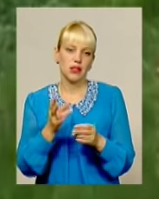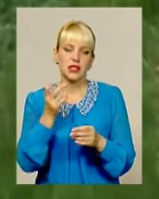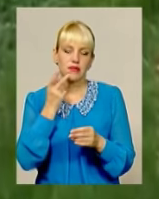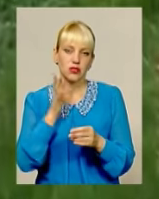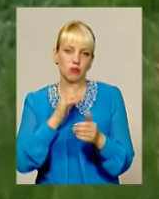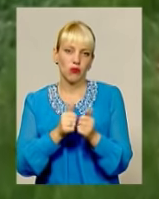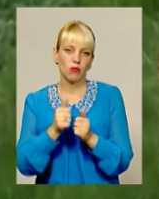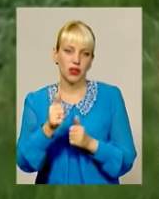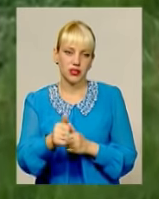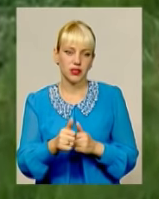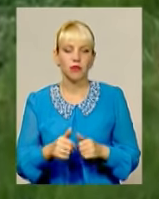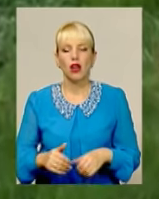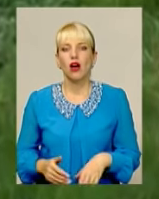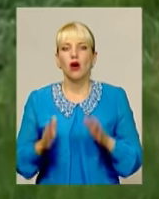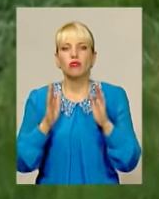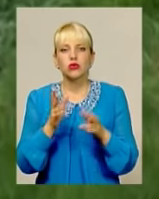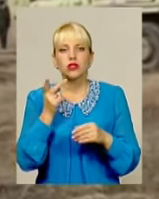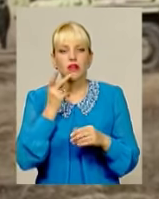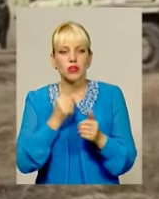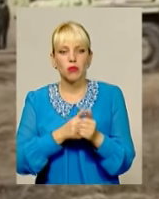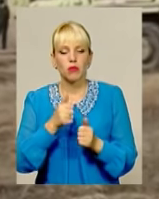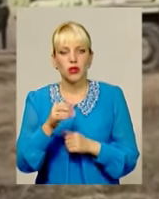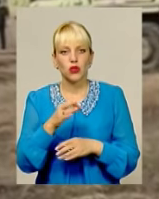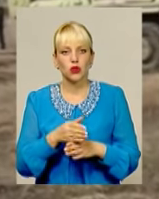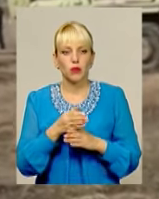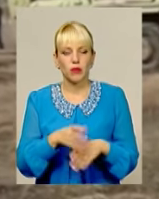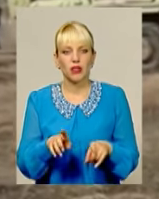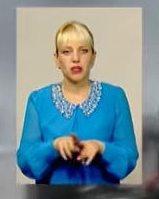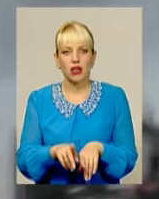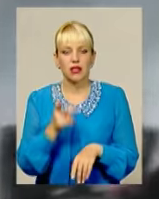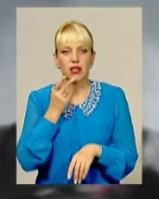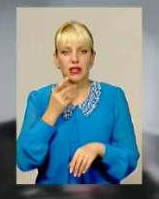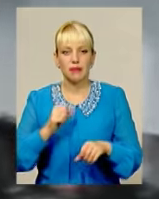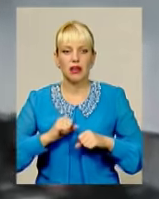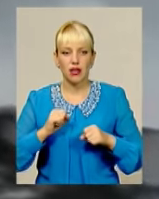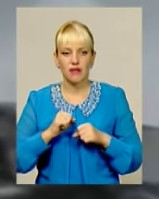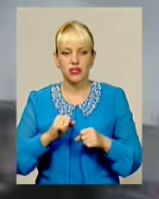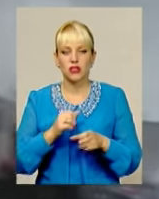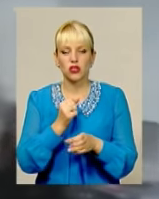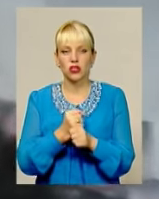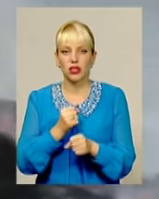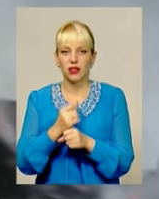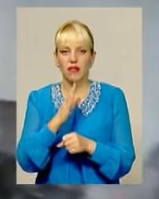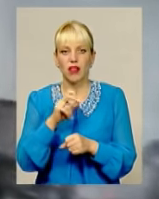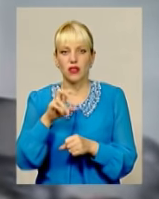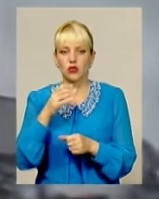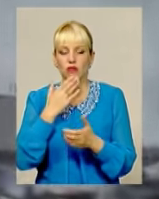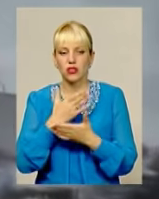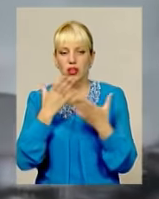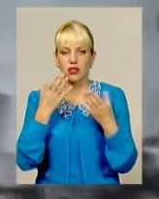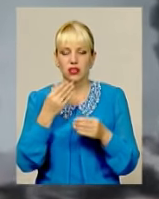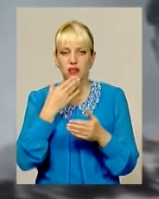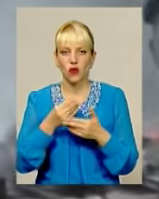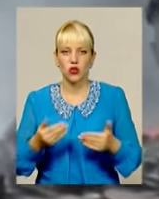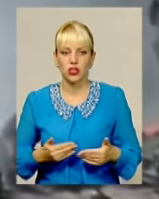Бути завжди попереду та попри все приходити на допомогу – так постійно намагався чинити Роман Бласюк. І в останній день свого життя